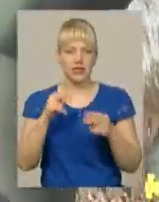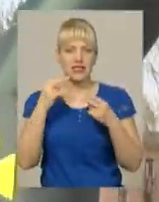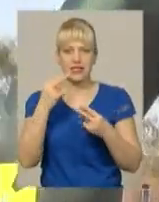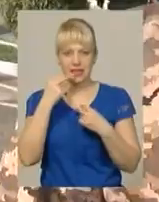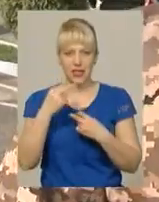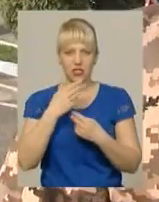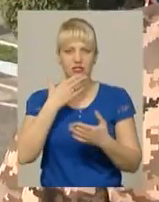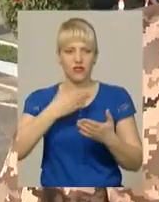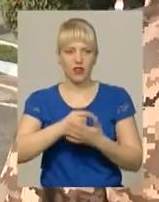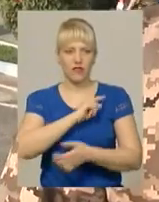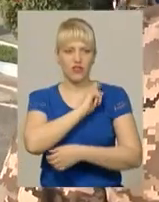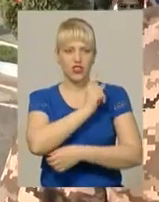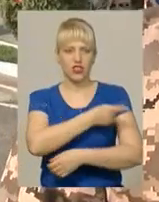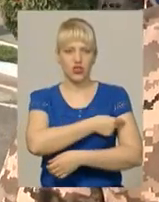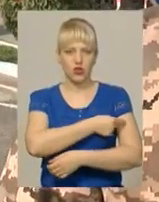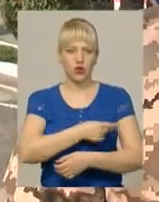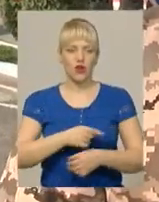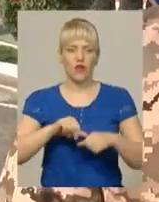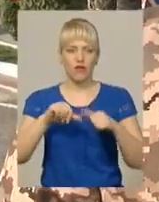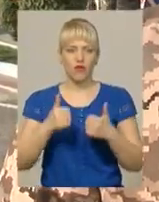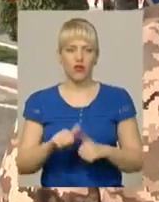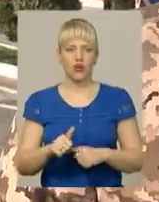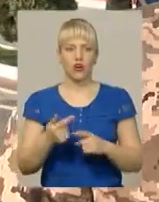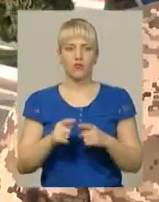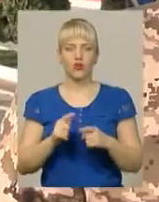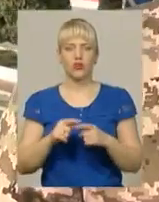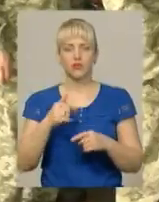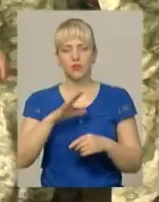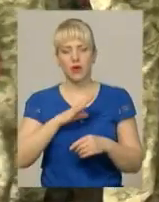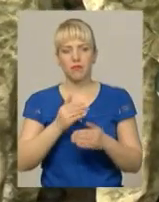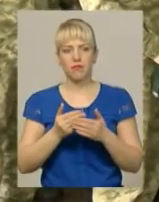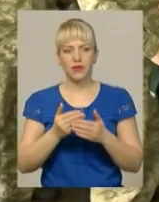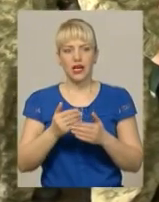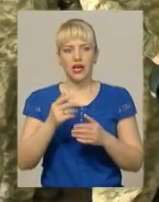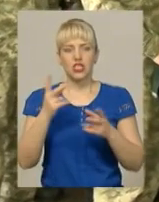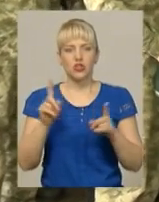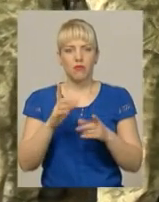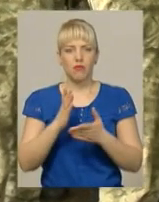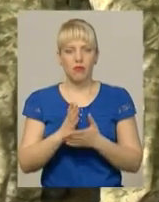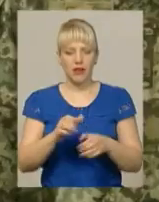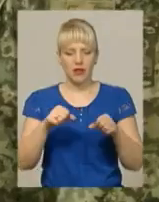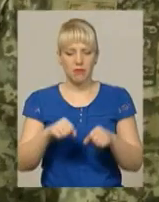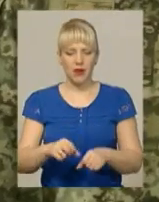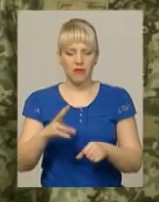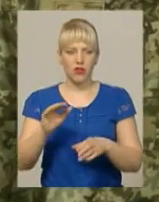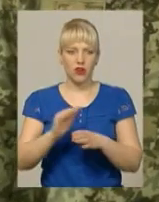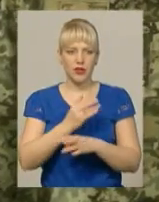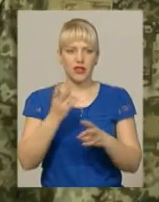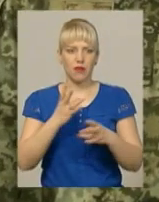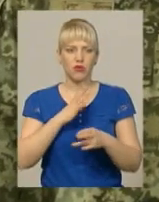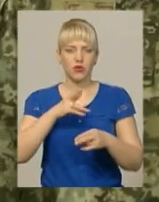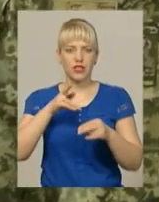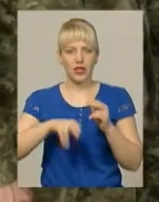формою. «Я думаю, що я здав навідмінно, тому що в цьому передавала певна підготовка». А щоб мати право вибору на розподілі, слід було закінчити